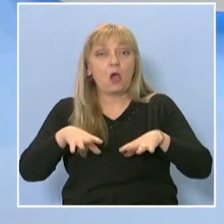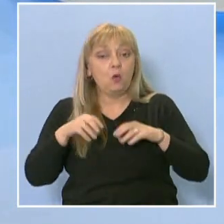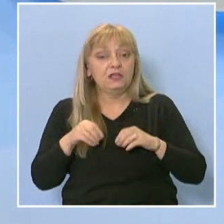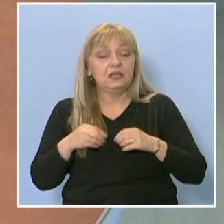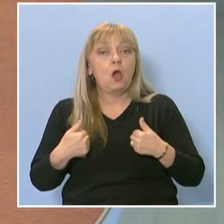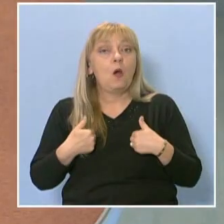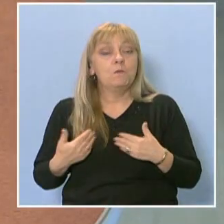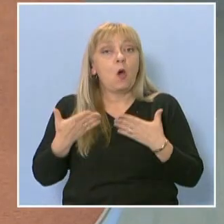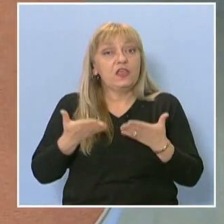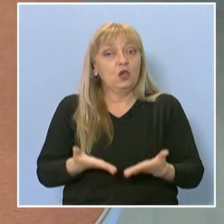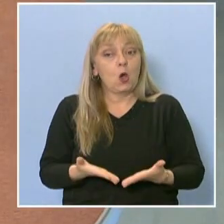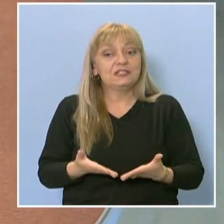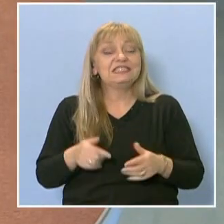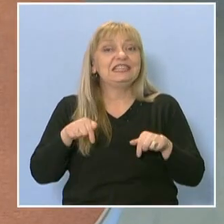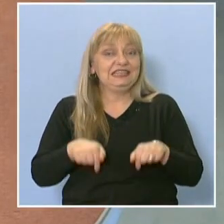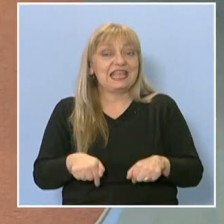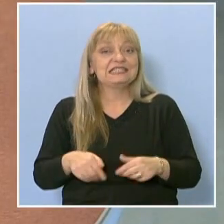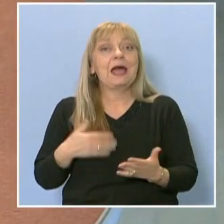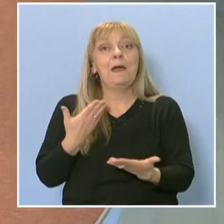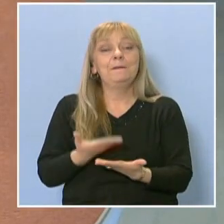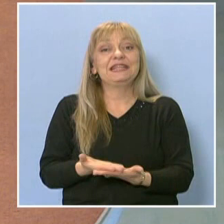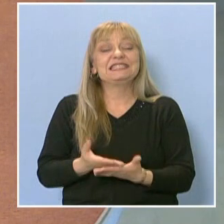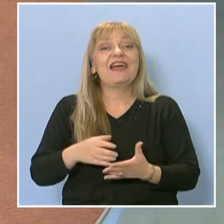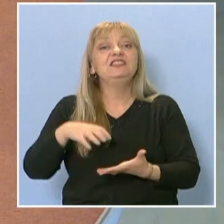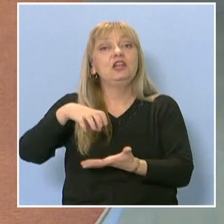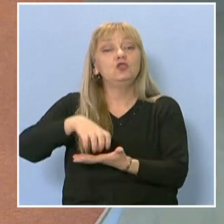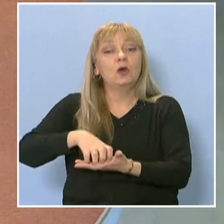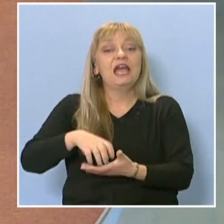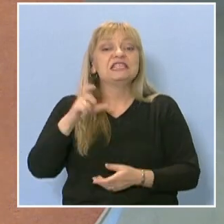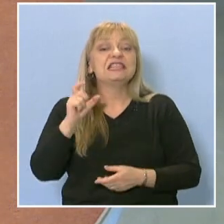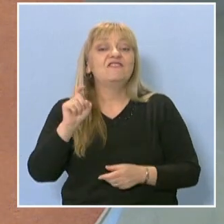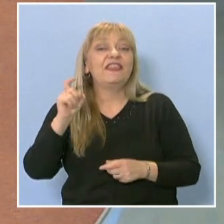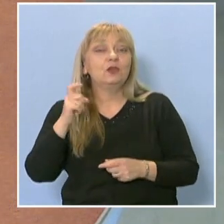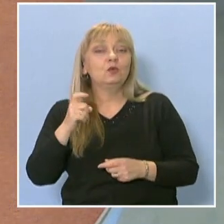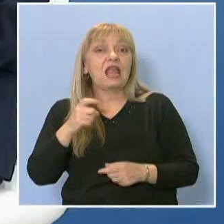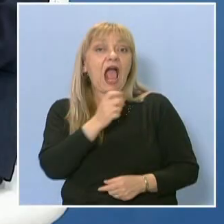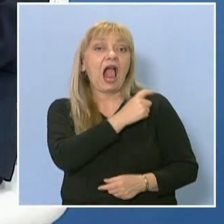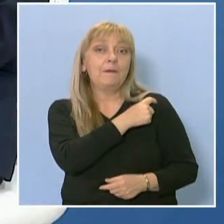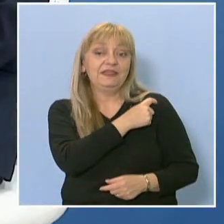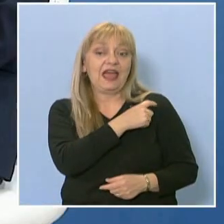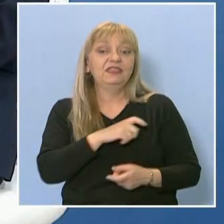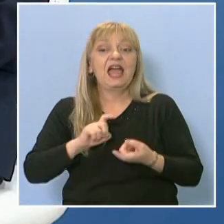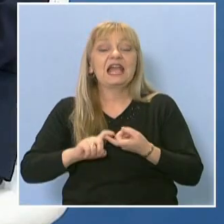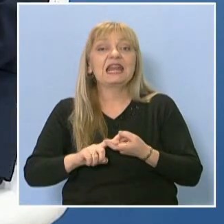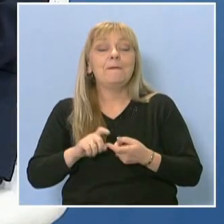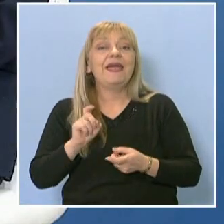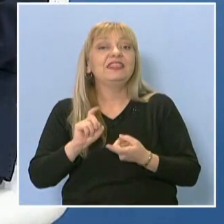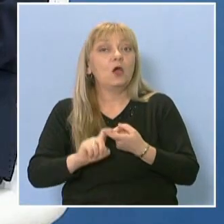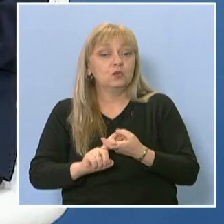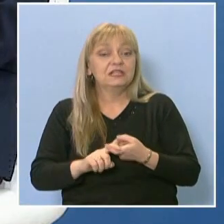Мои гости днес са представителите на отбора Славена Георгиева, капитан, Кремена Костадинова, Мария